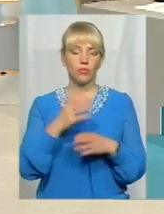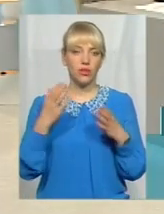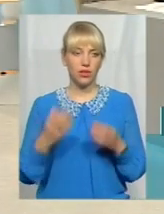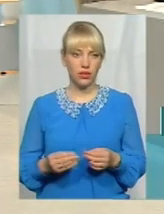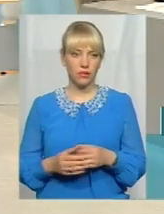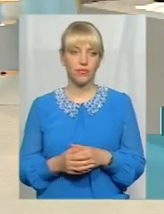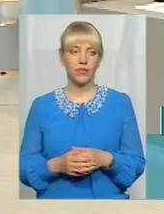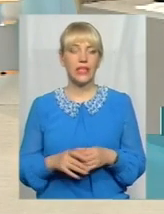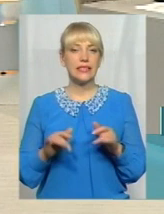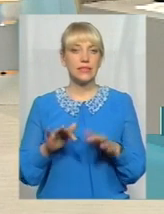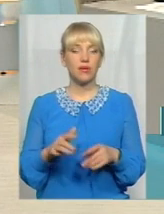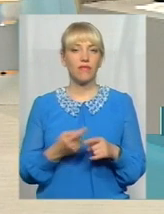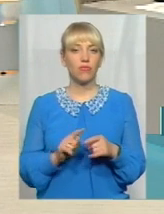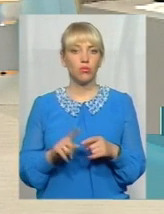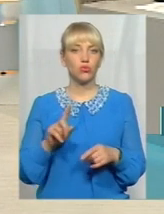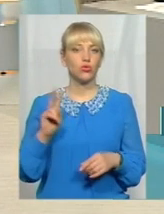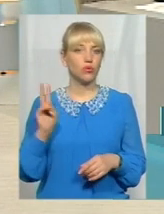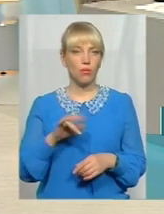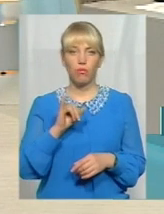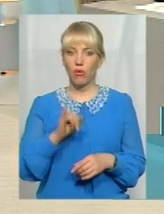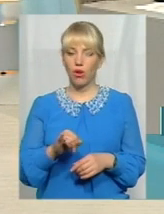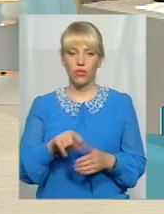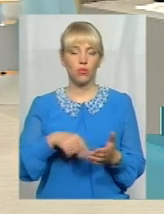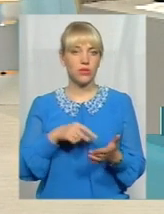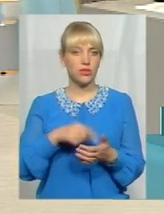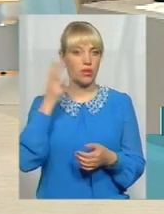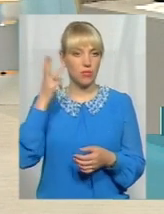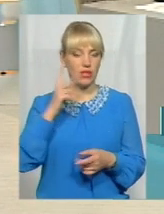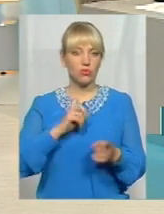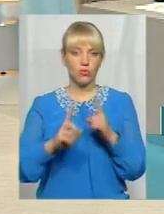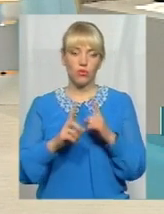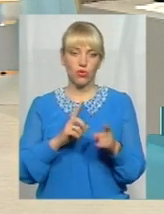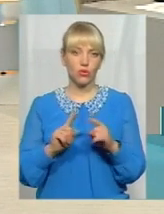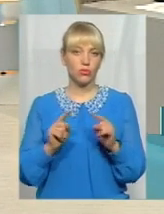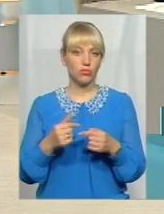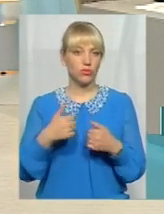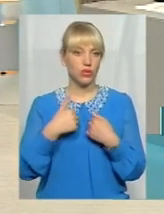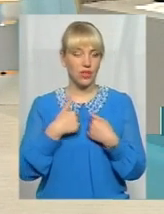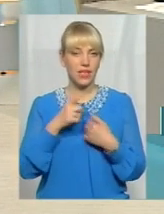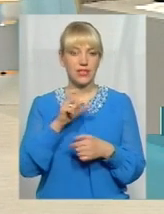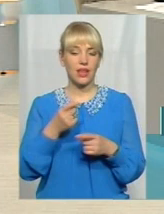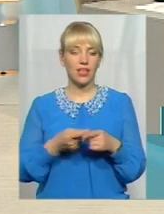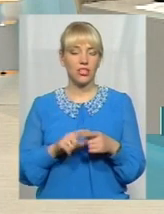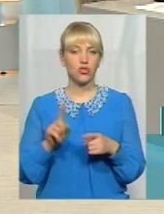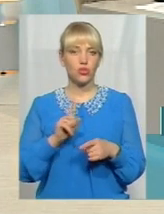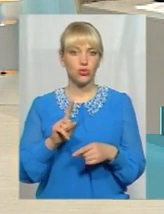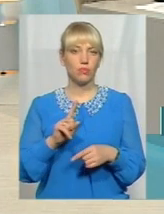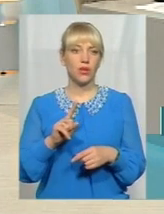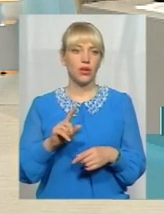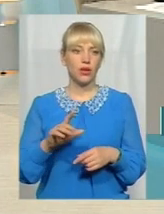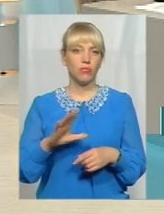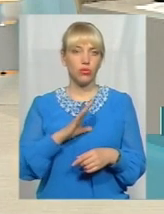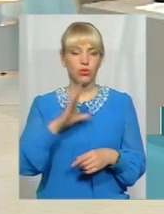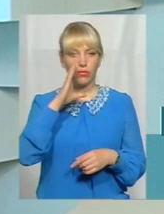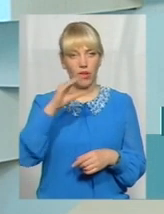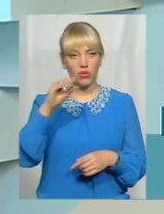Права в тому, що тролейбуси дуже погано в Хмельницькому ходять, тому я за те, щоб ходили маршрутки.